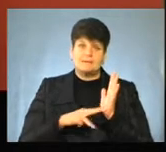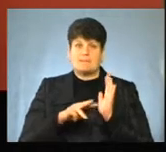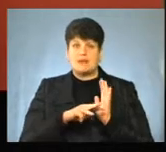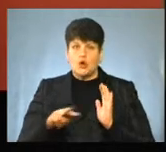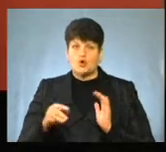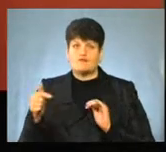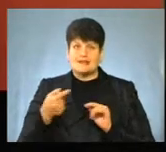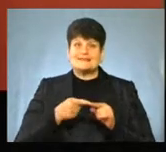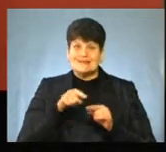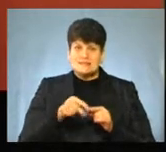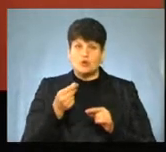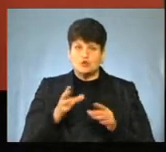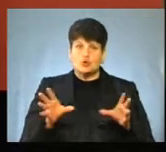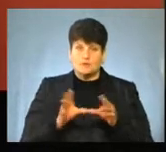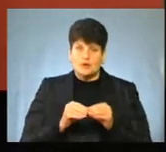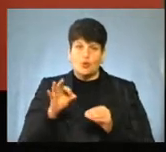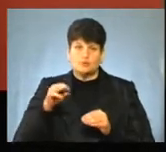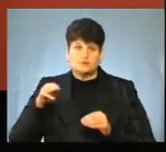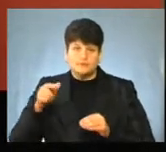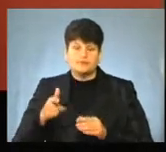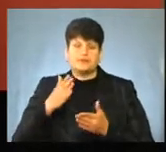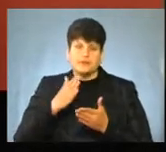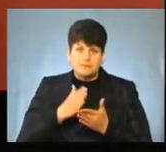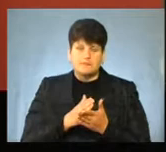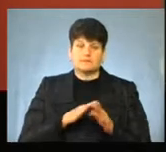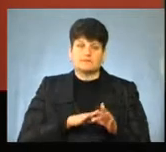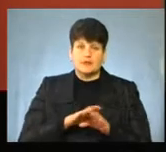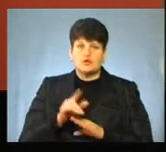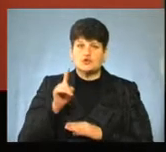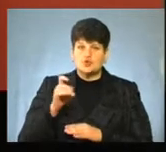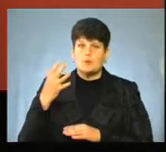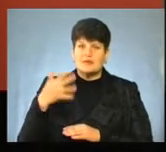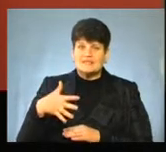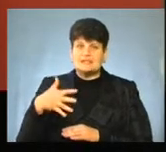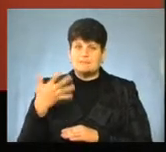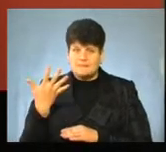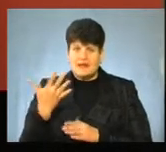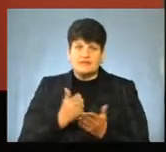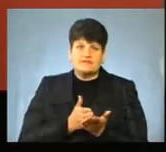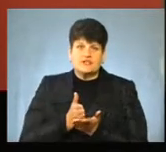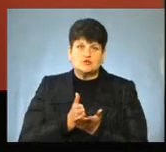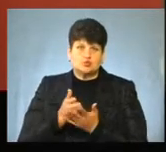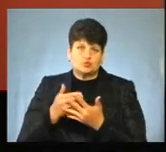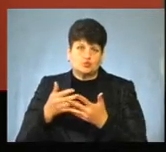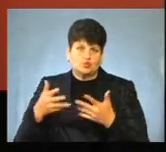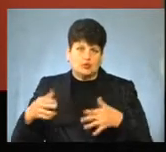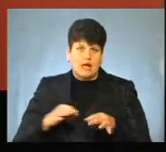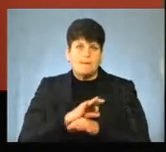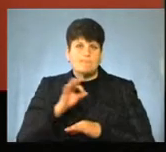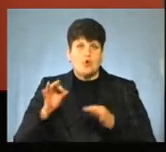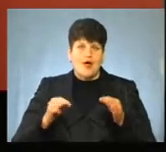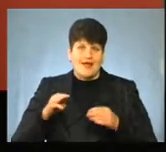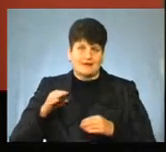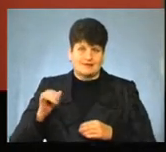грн. За ці кошти об'єднані громади планують реалізувати 155 інфраструктурних проєктів. Власне,